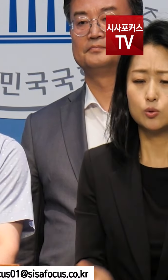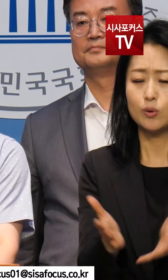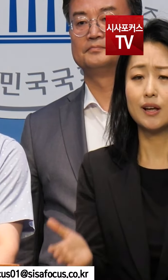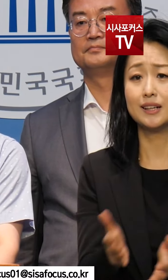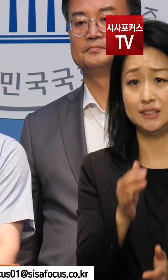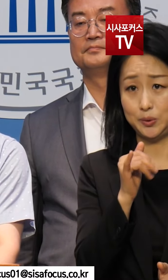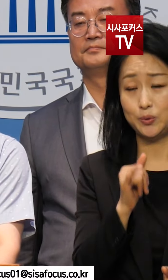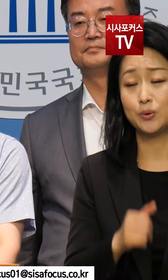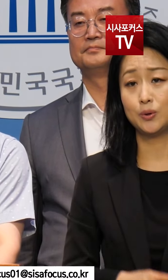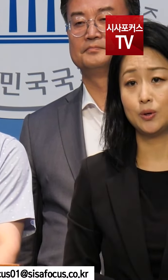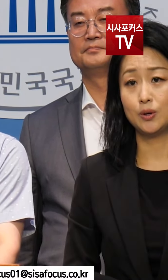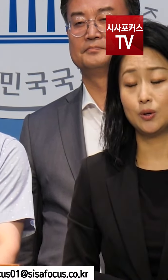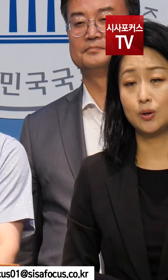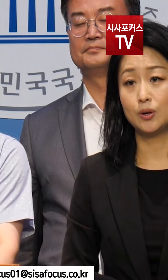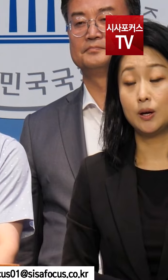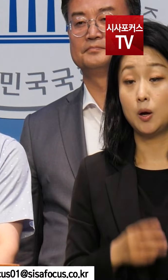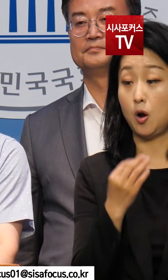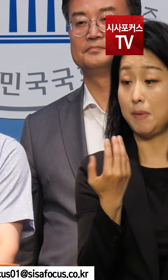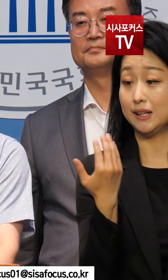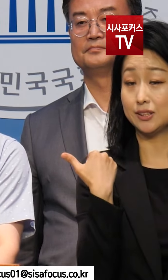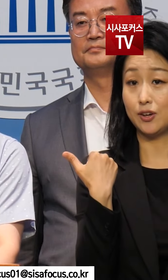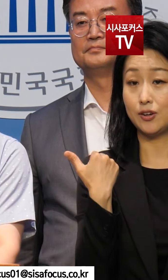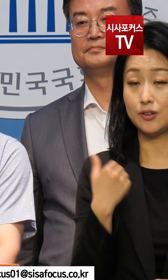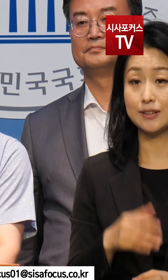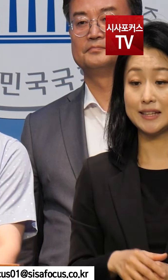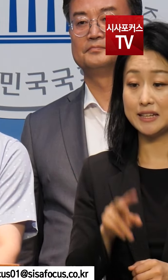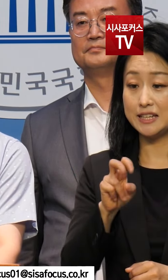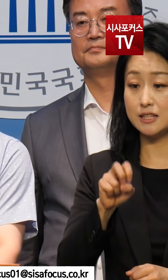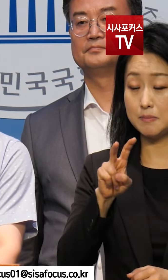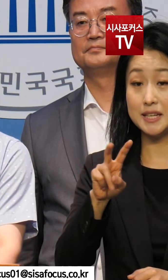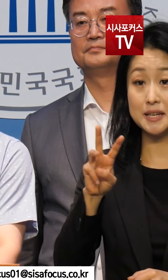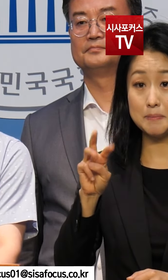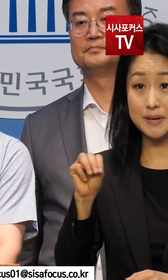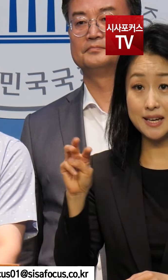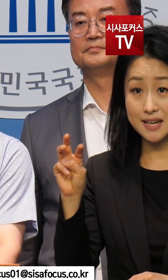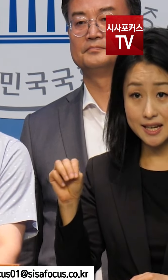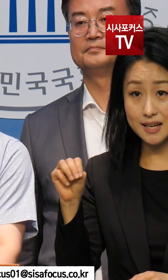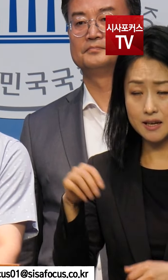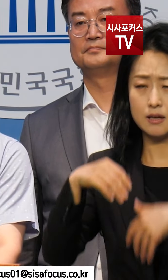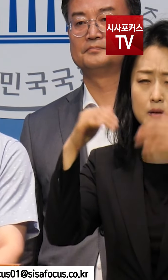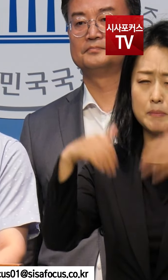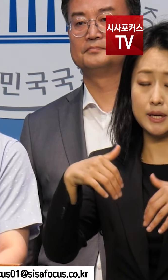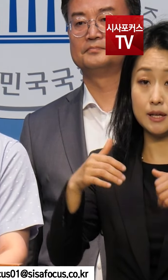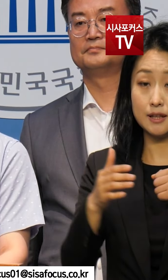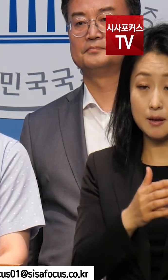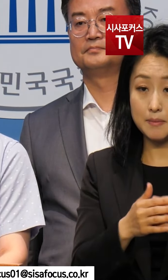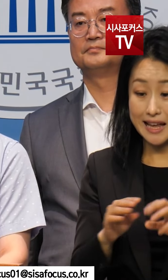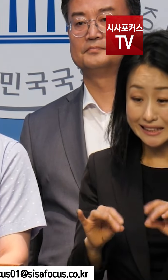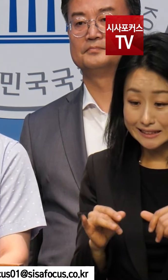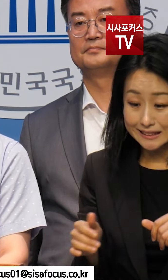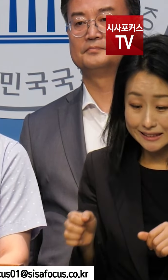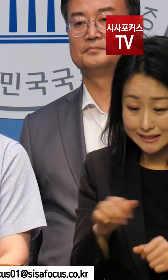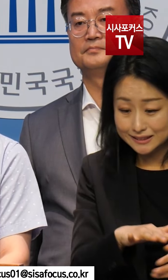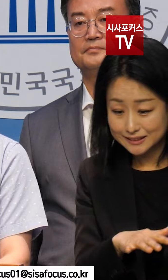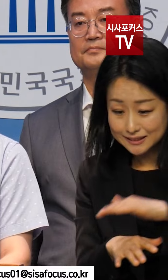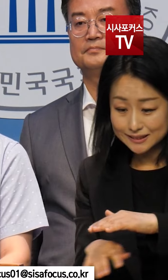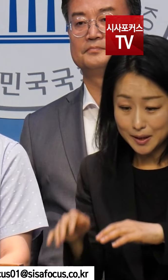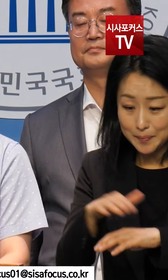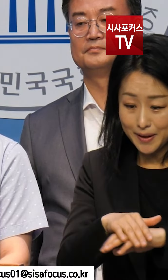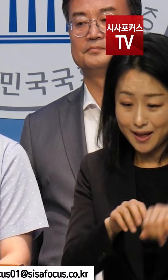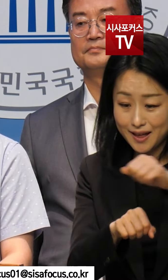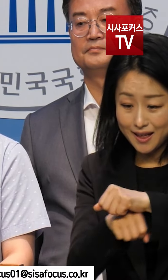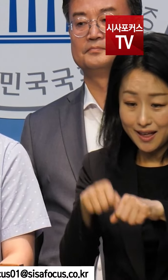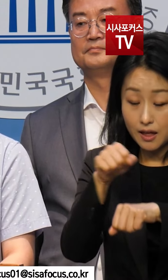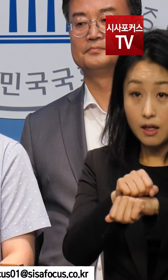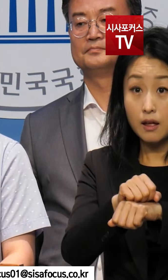있습니다. 얼마 전 내린 22mm에 비해 흙만 쌓아놓은 신설재방은 깎여나갔고, 이 신설재방도 6월에